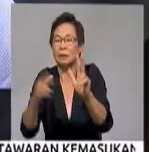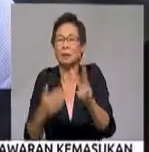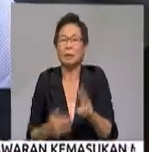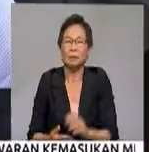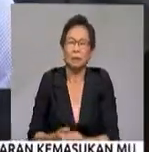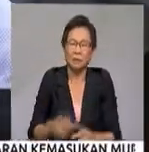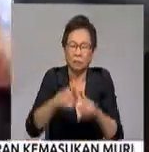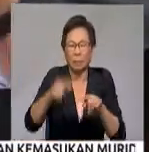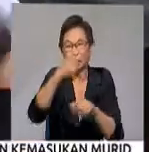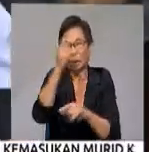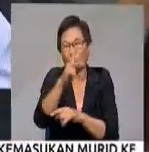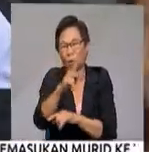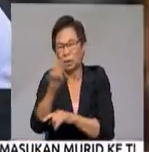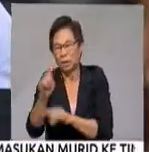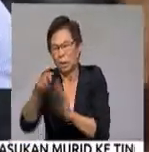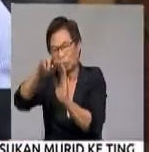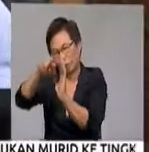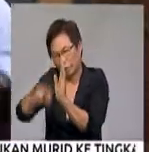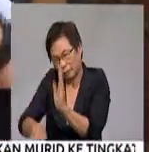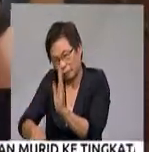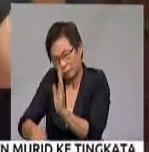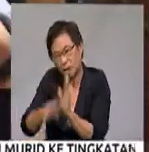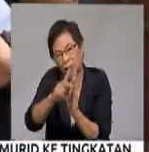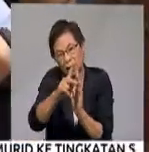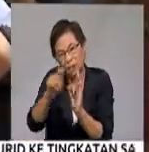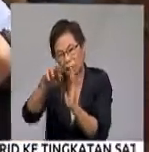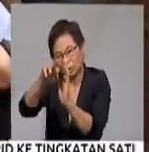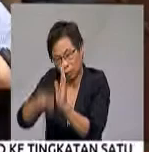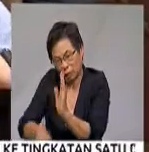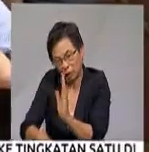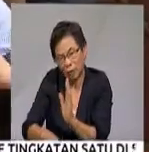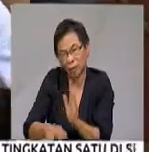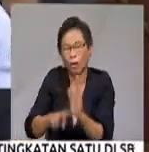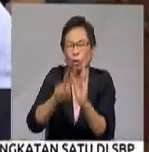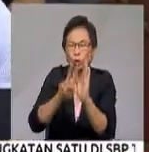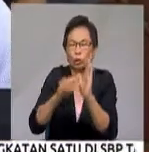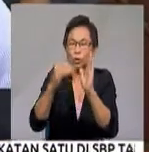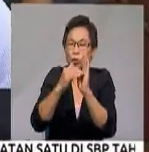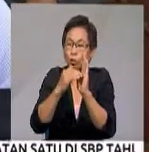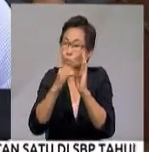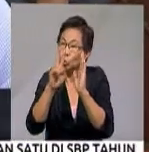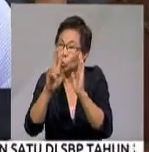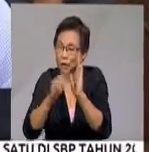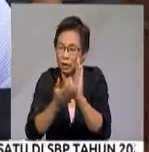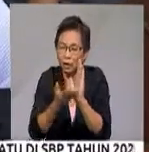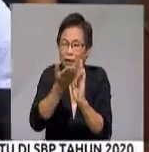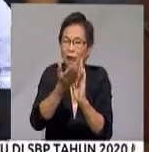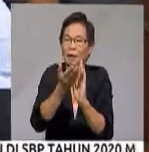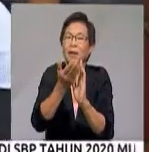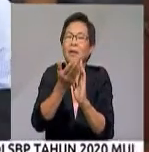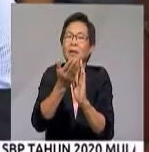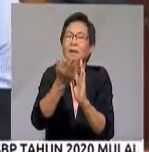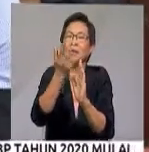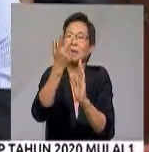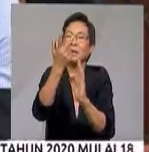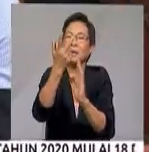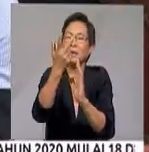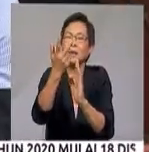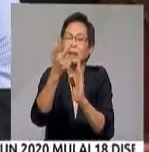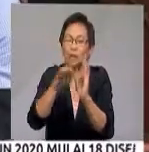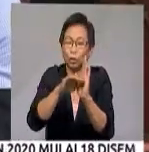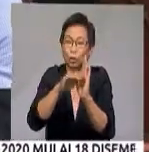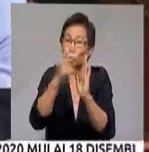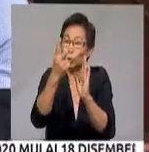Tapi sebab kawasan tinggi rendah, asal ia 2, ia naik 3, ia naik 1 meter. Jadi bila